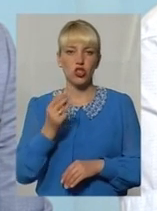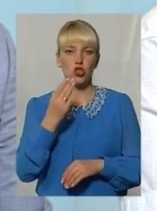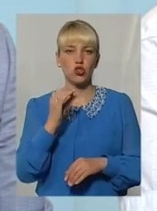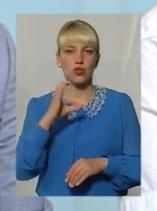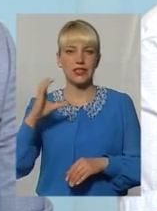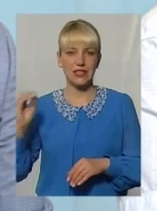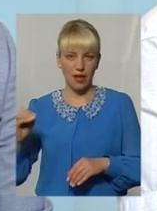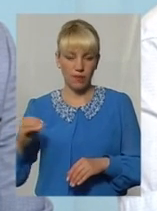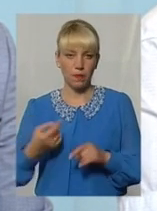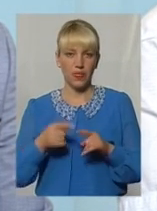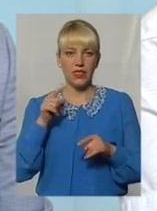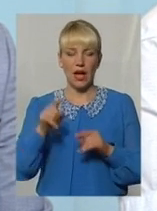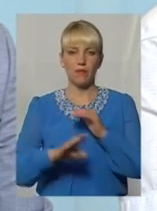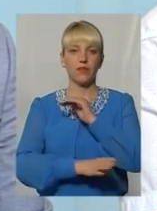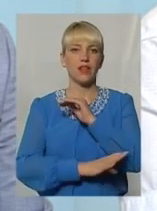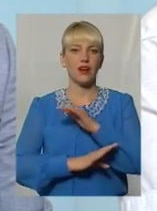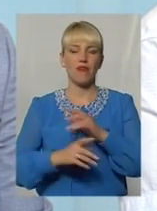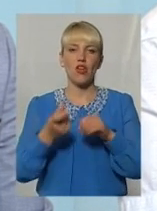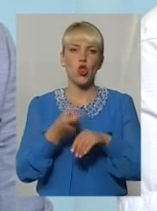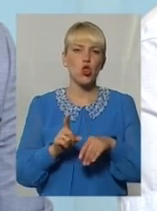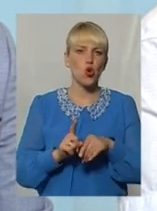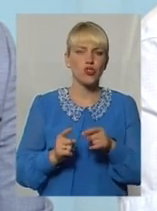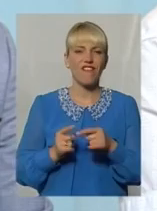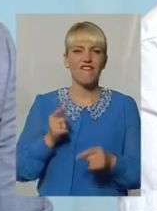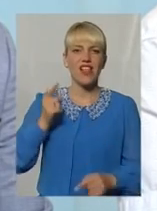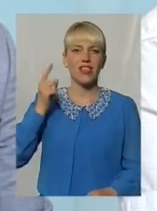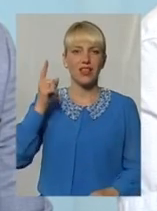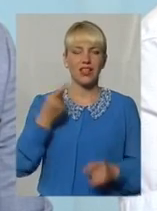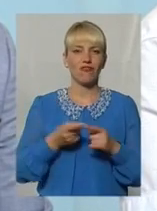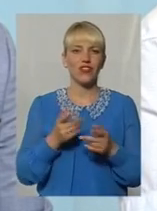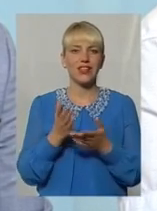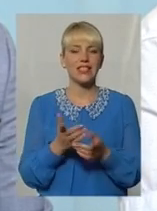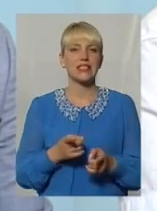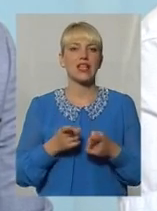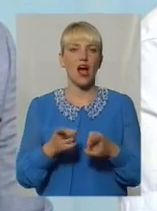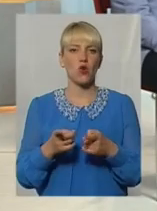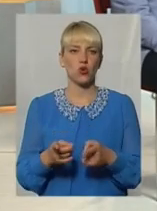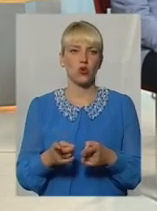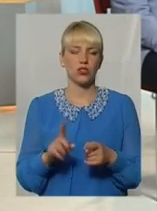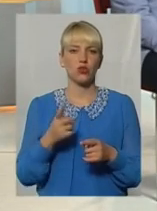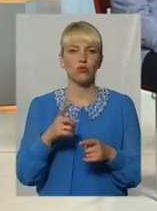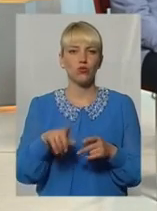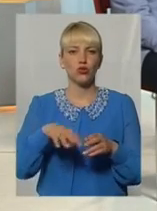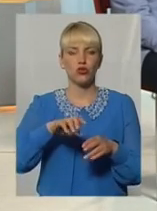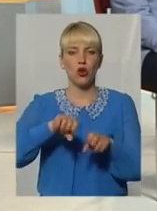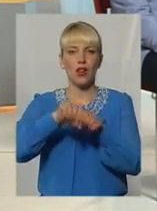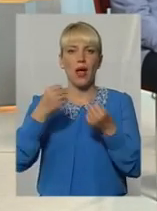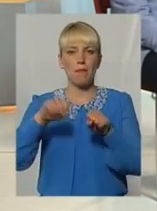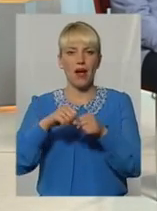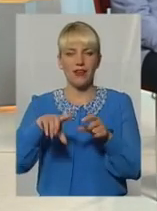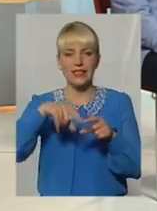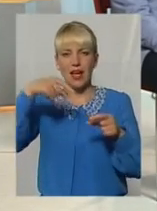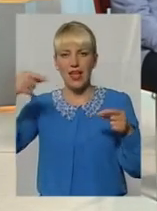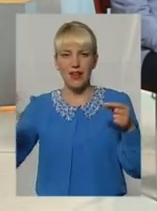дерева там дуже великі і несуть також загрозу. Дуже часто відчахуються гілки. Нещодавно, по-моєму, дві